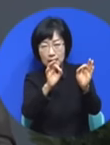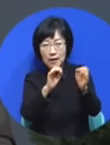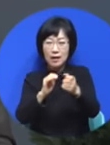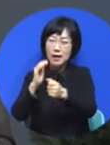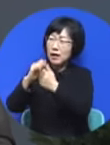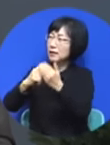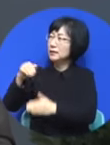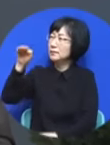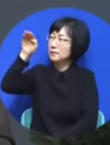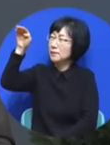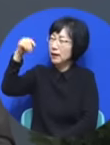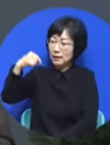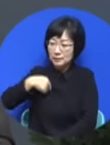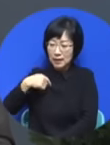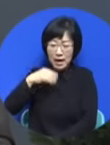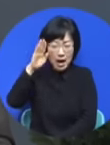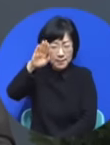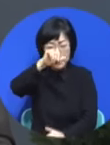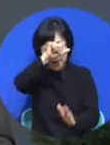싸우지 않게 해주십시오.